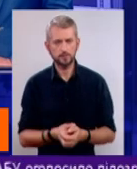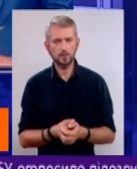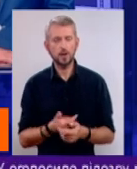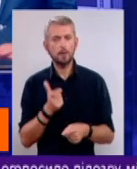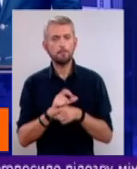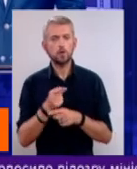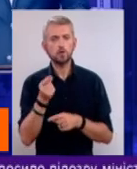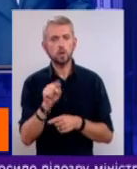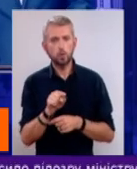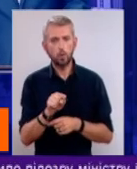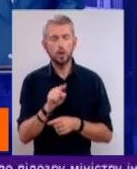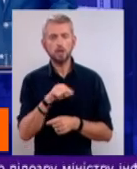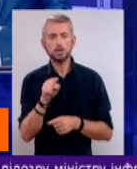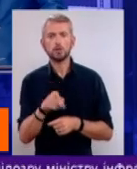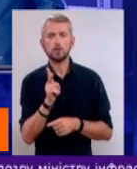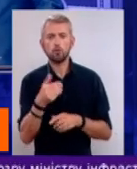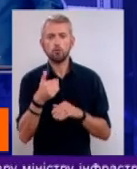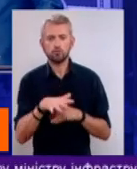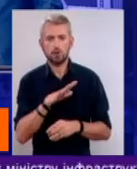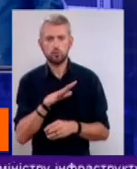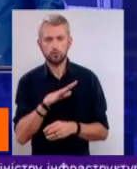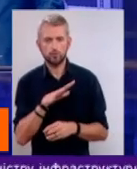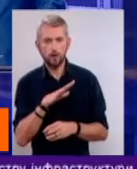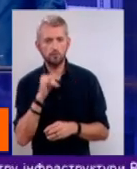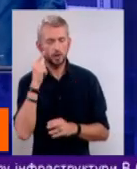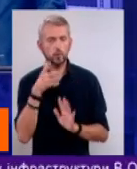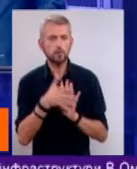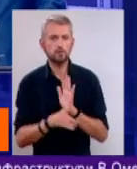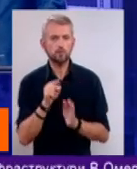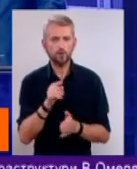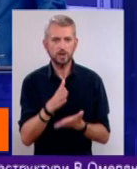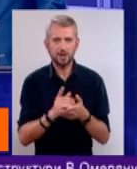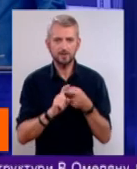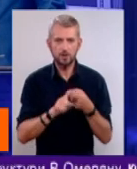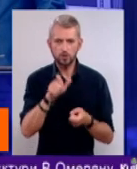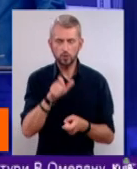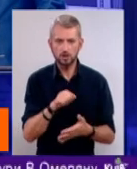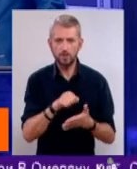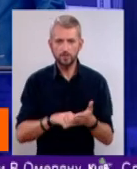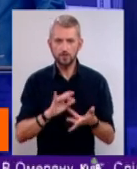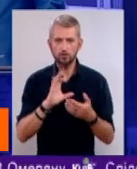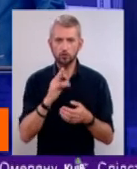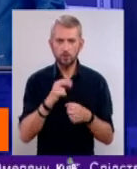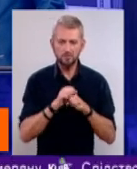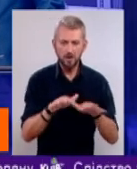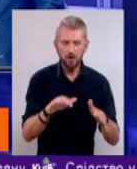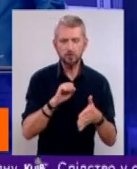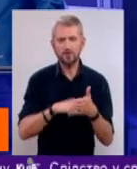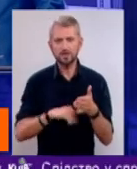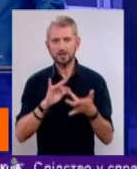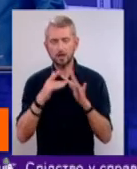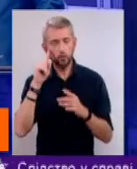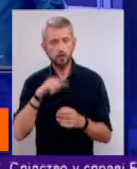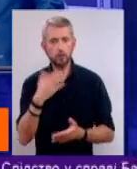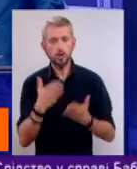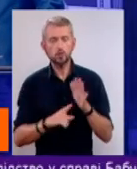Більше того, ті, хто вже побував і розумів, що він є залежна людина від мереж, від інтернету, знає, що